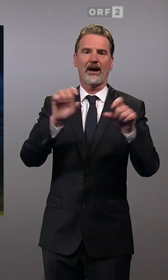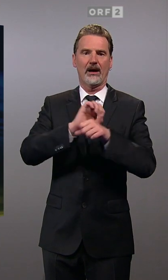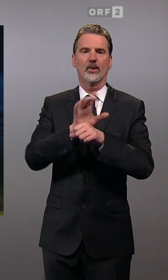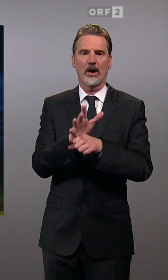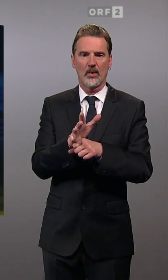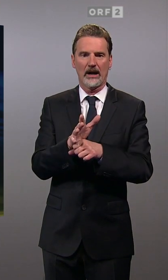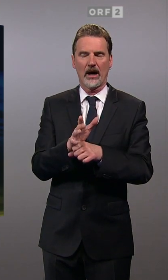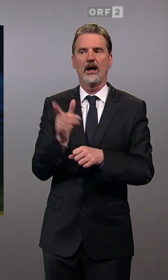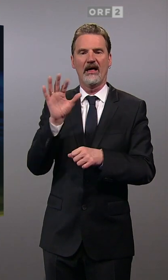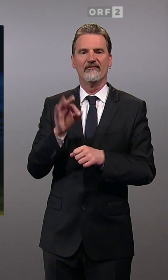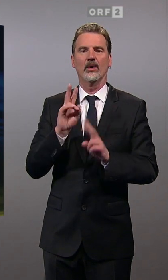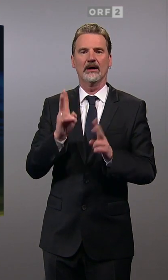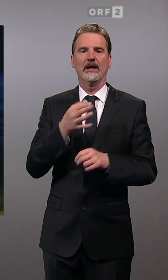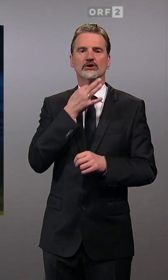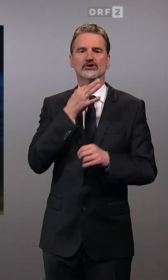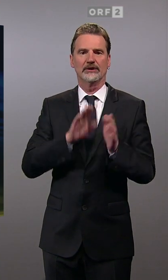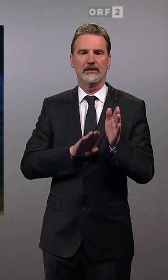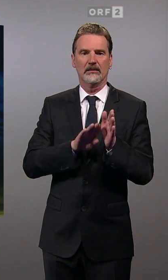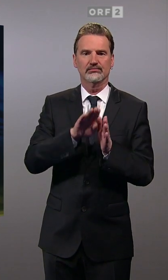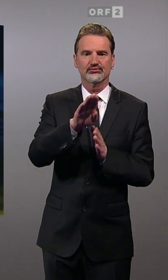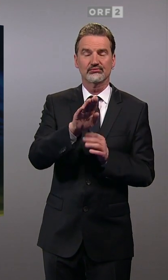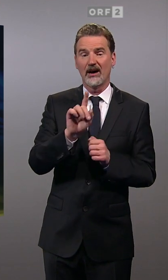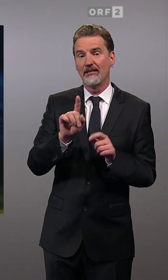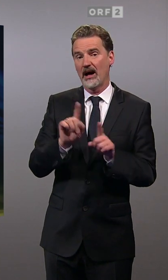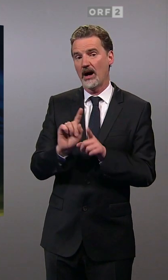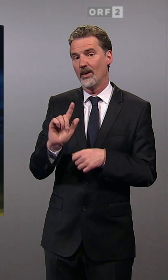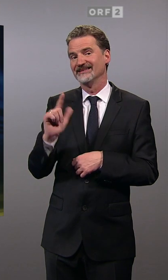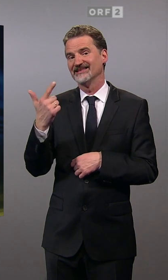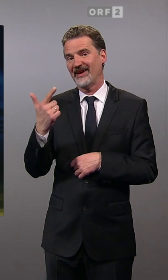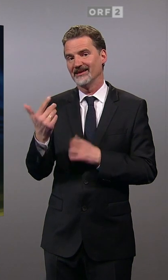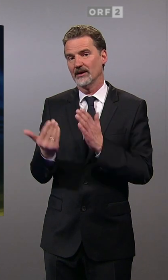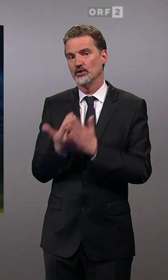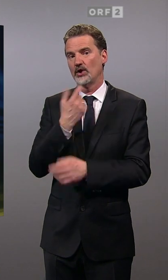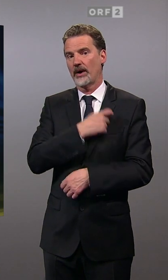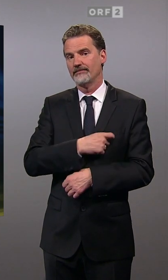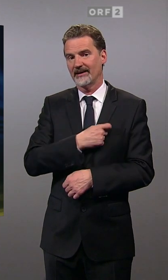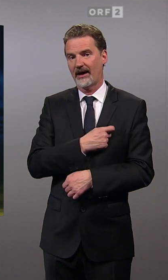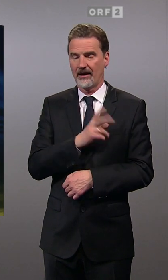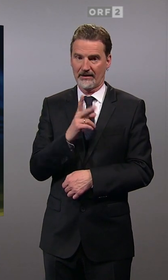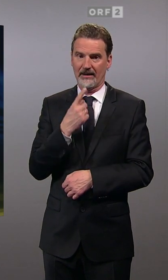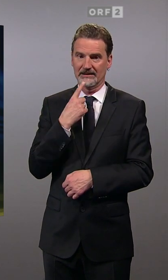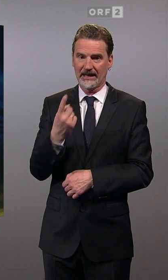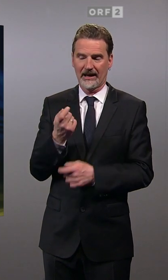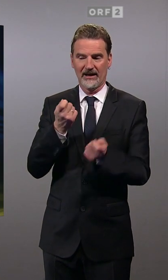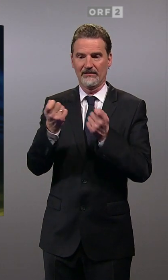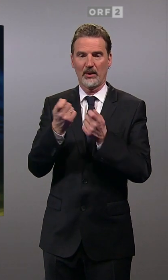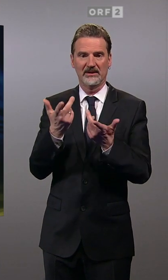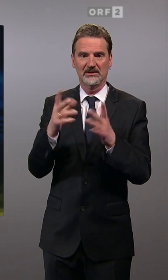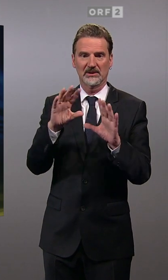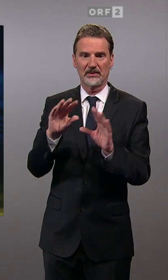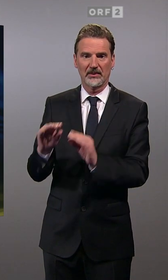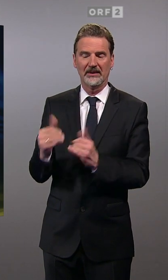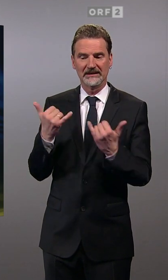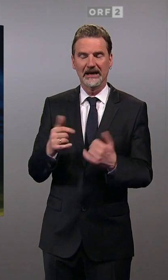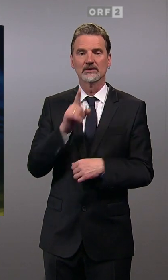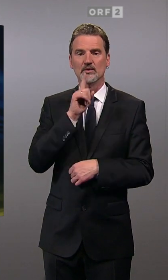auch noch mit einer zweiten neuen Partei. Die ist sozusagen untergegangen, kann man politisch sagen. Jetzt gibt es nur noch die Freiheitliche